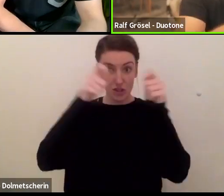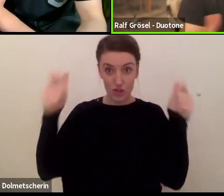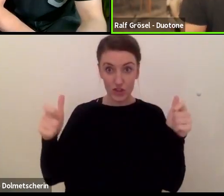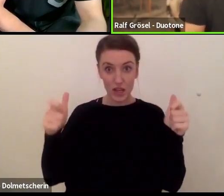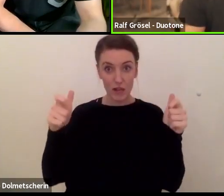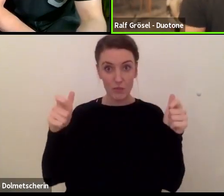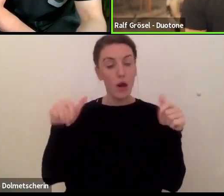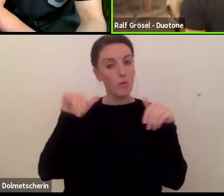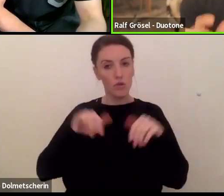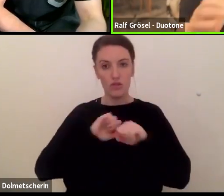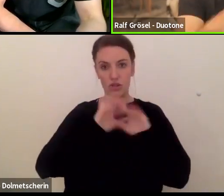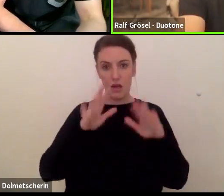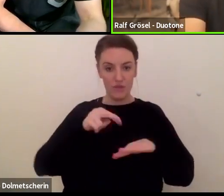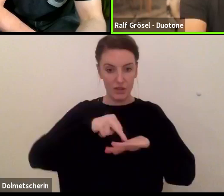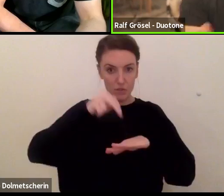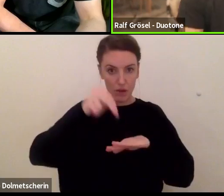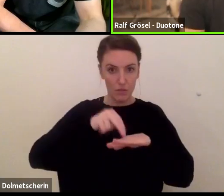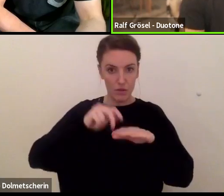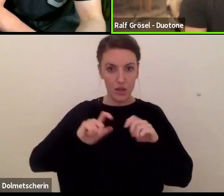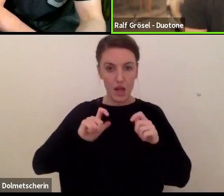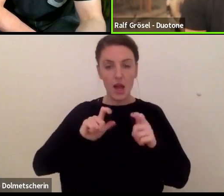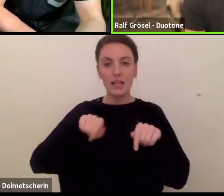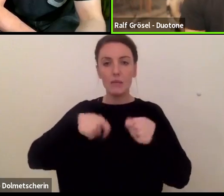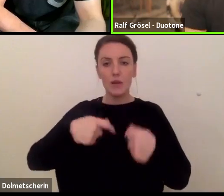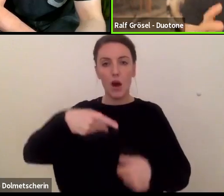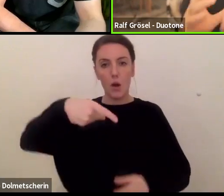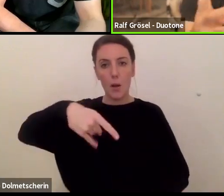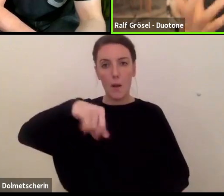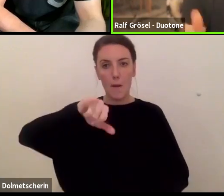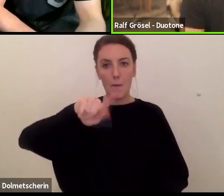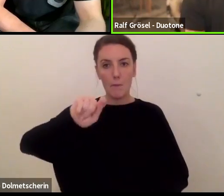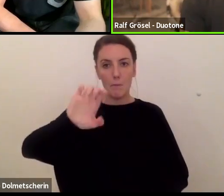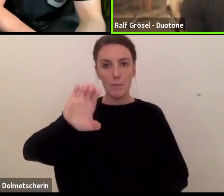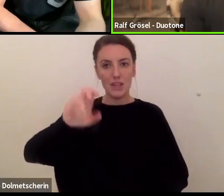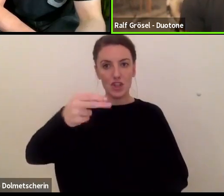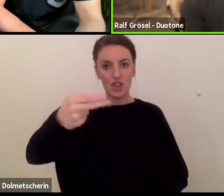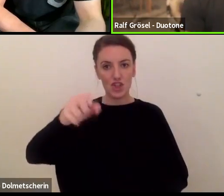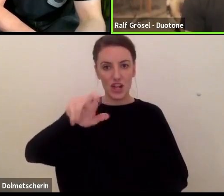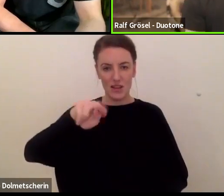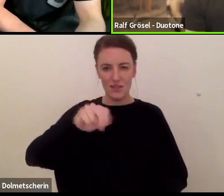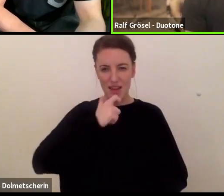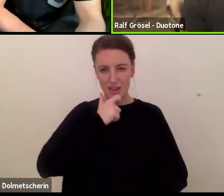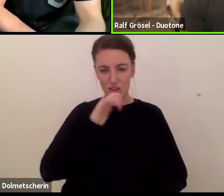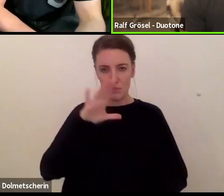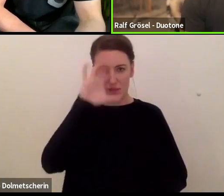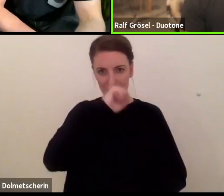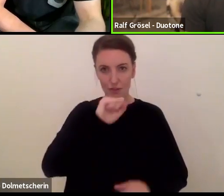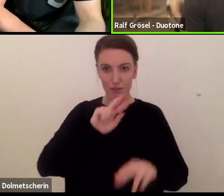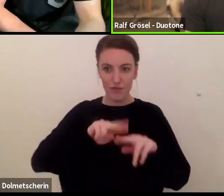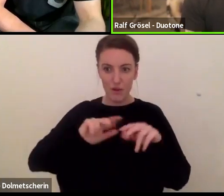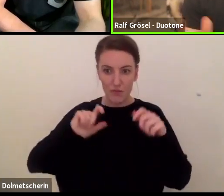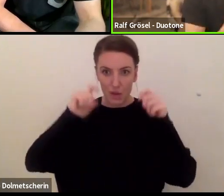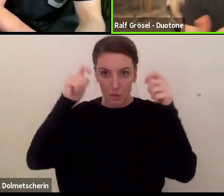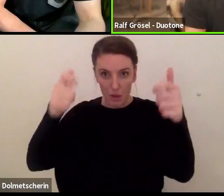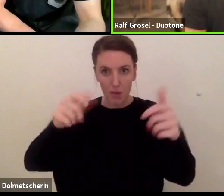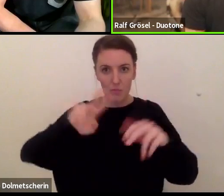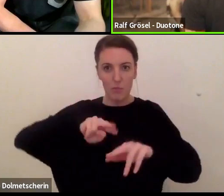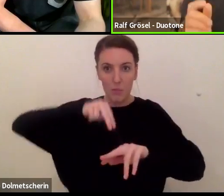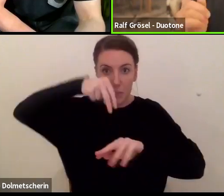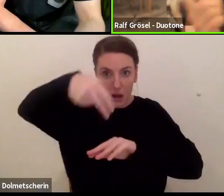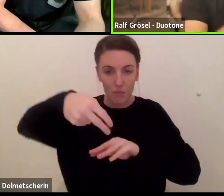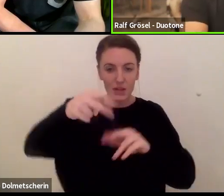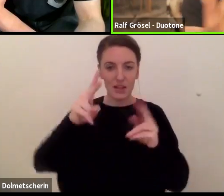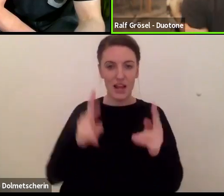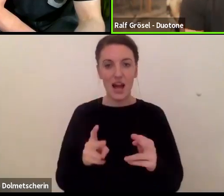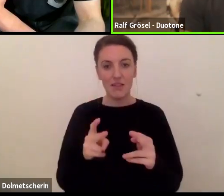rotieren, Nicken nennt man das oder Pitchen im Englischen. Und wenn du den Leading Edge-Durchmesser ganz runterdrehst, dann hat das Ding auch kein Pitch-Moment und so kannst du im Grunde